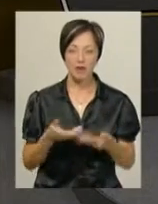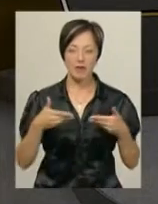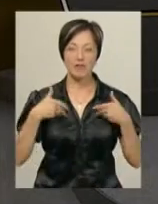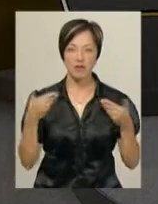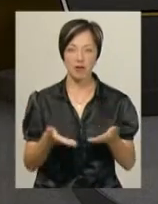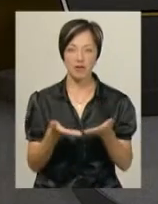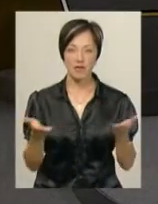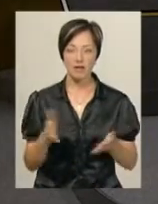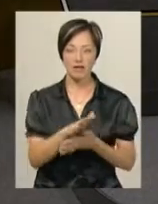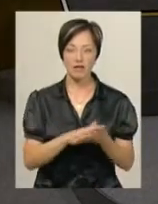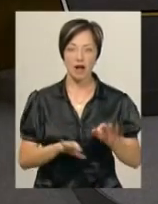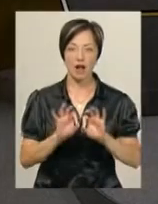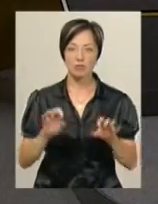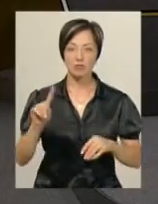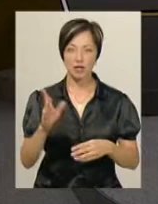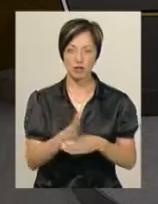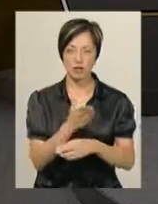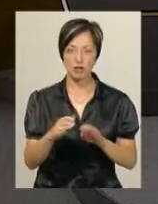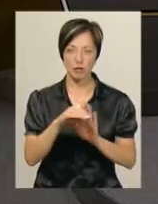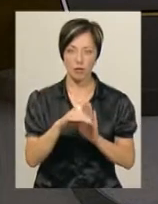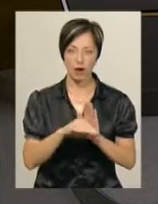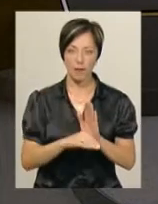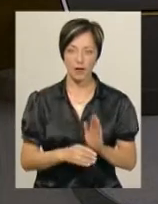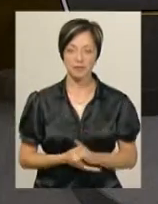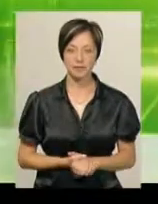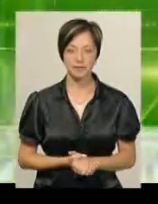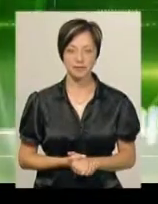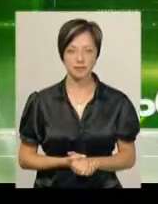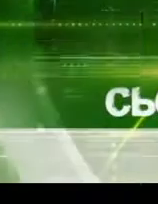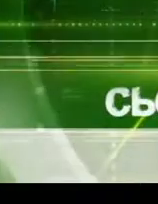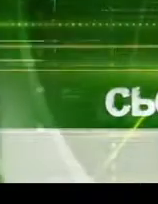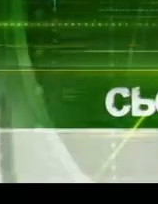вітаємо вас. Далі анонс першої частини програми. Музика